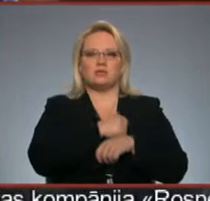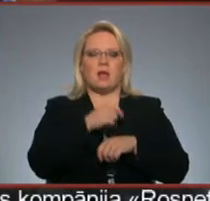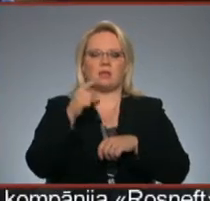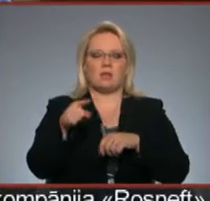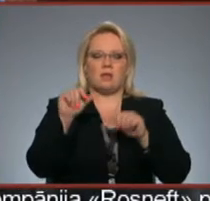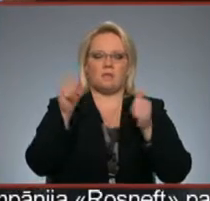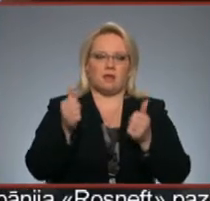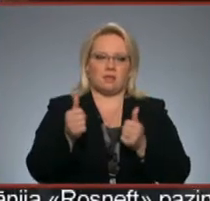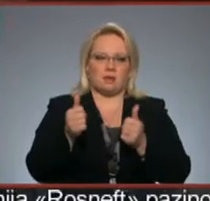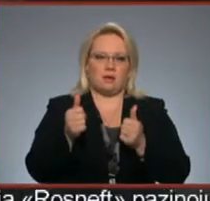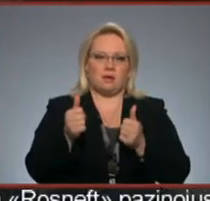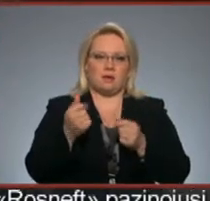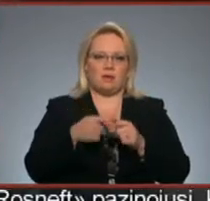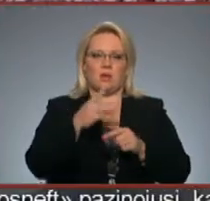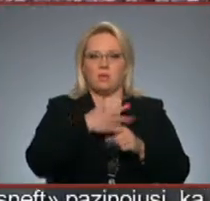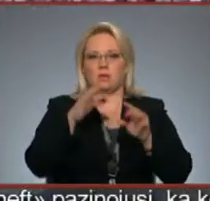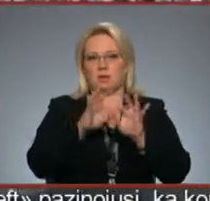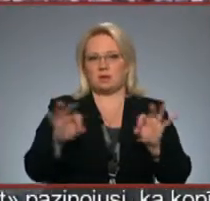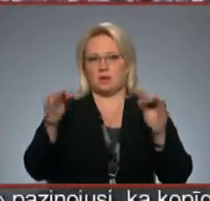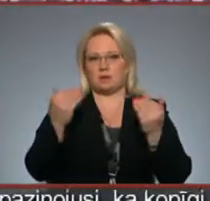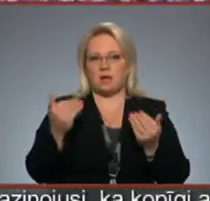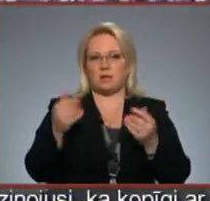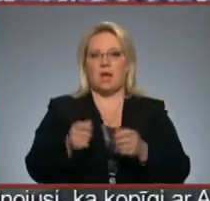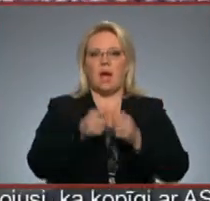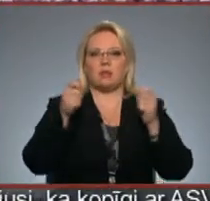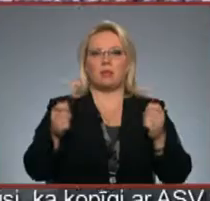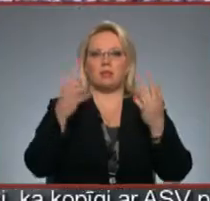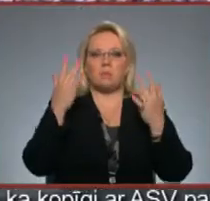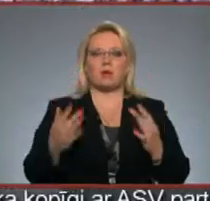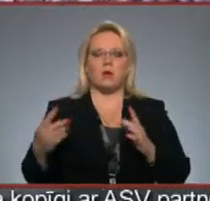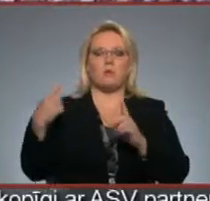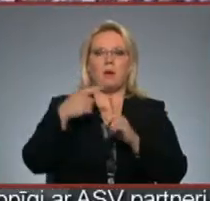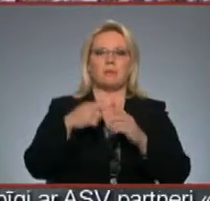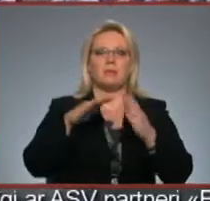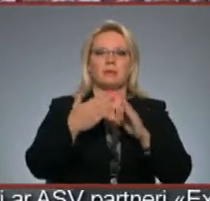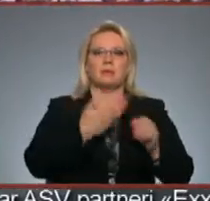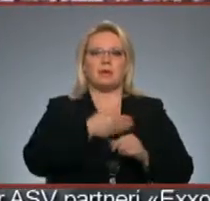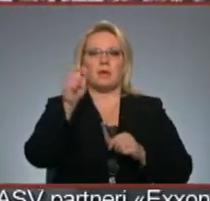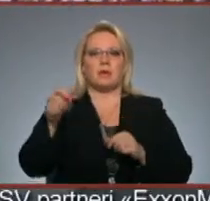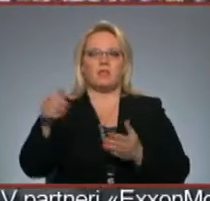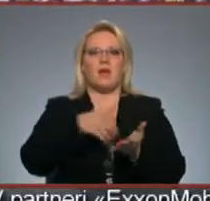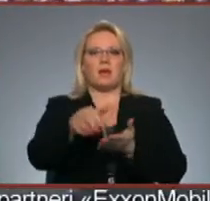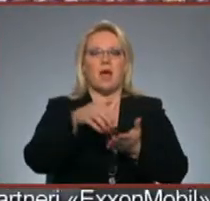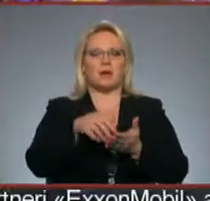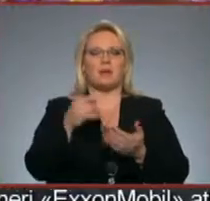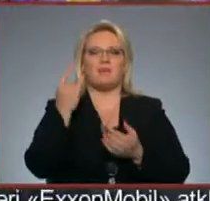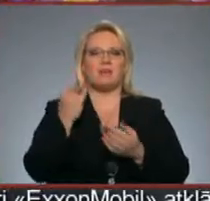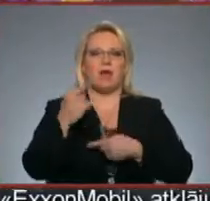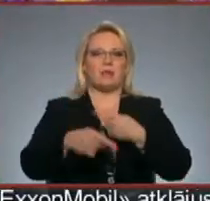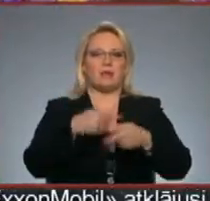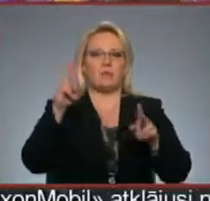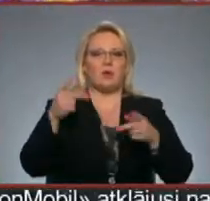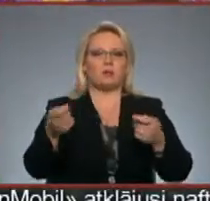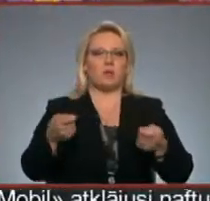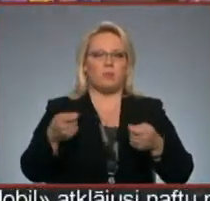veidā. Tagad ļoti skaisti. Atklāšanas pasākumu papildināja pilsētas iedzīvotāju gājiens Viļāni Ripo. Zirgu